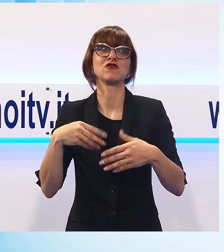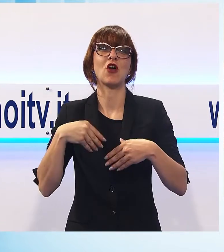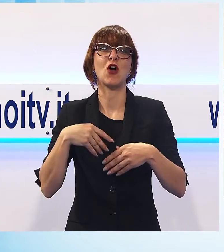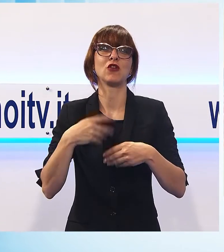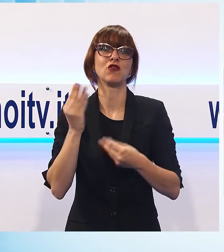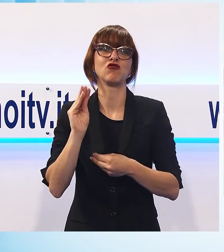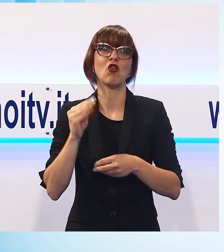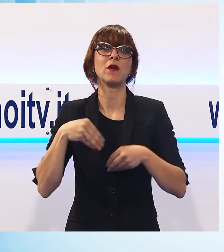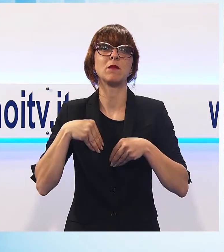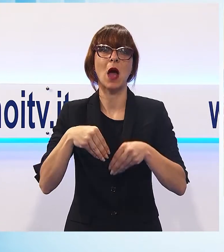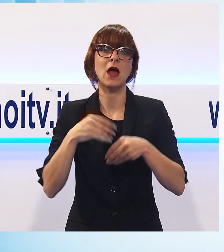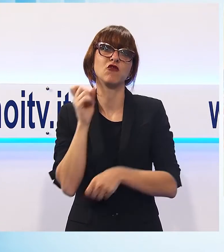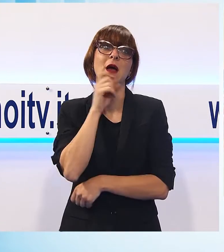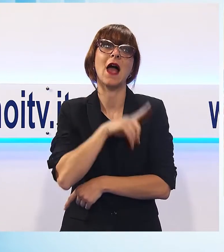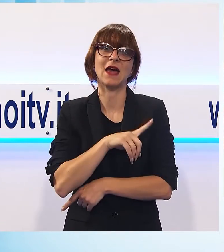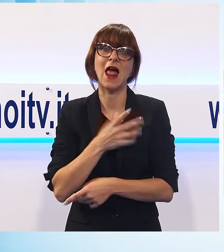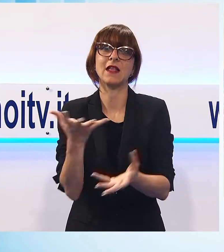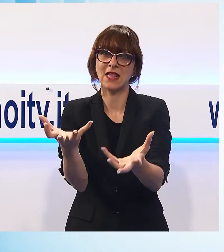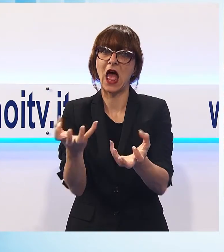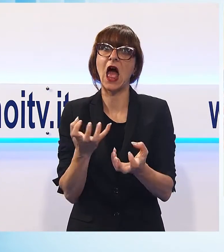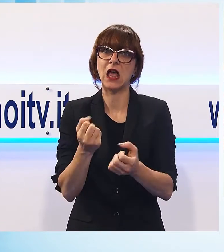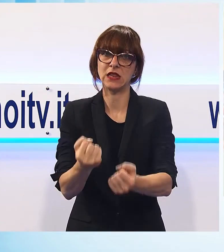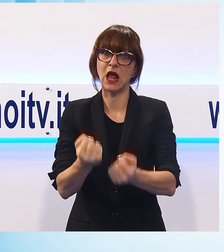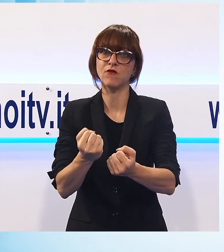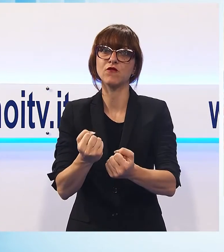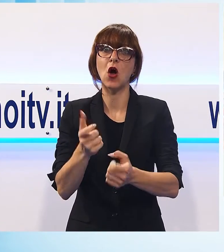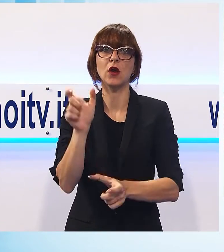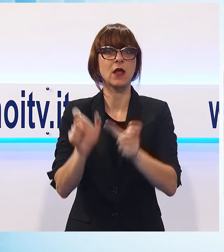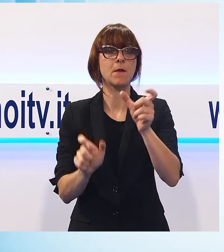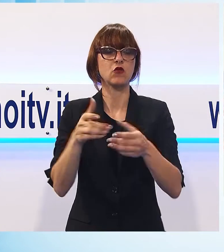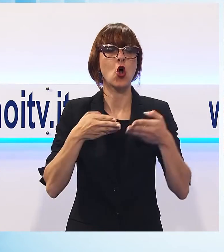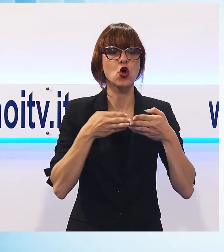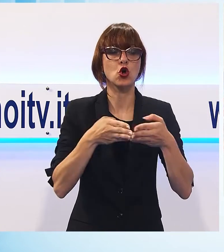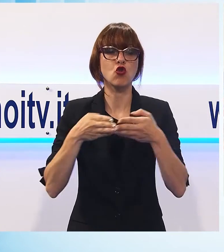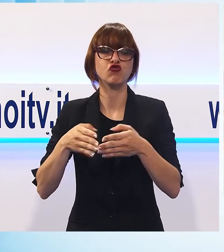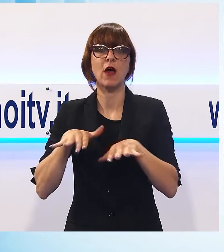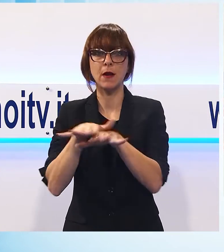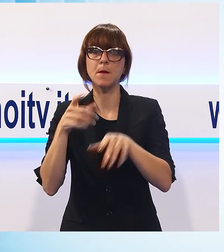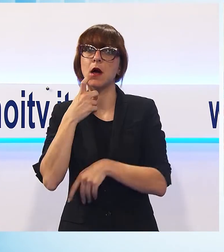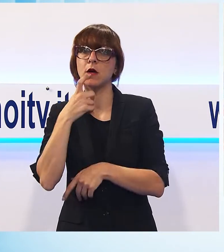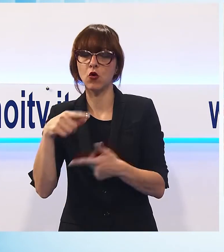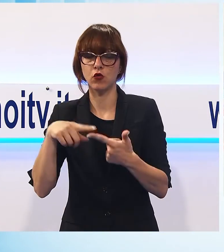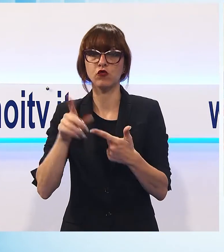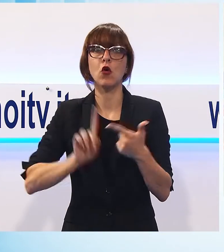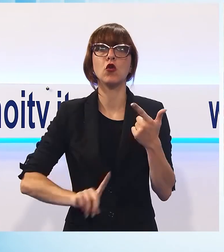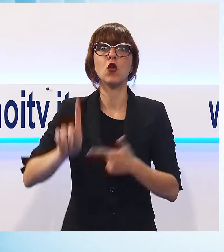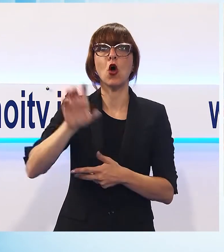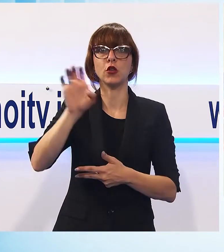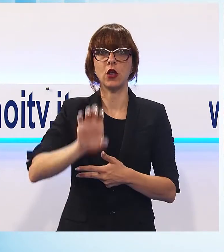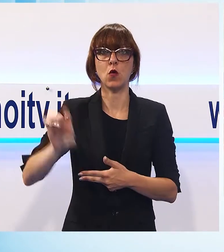bel traino, quindi diciamo Crociere, Mar Rosso e Nord Europa,